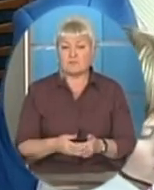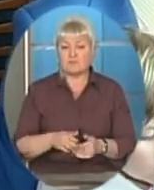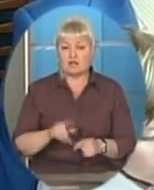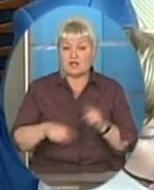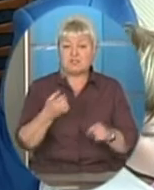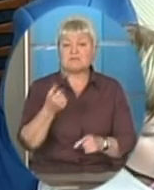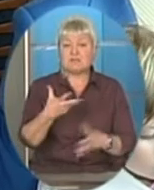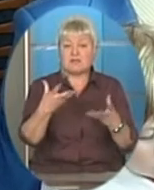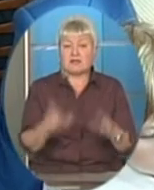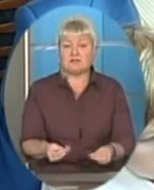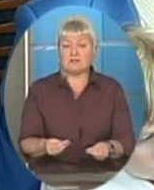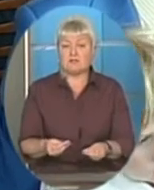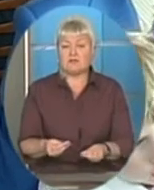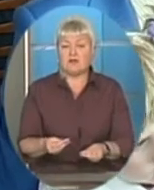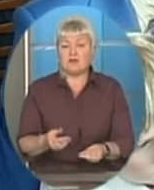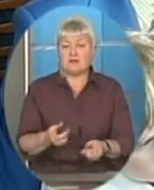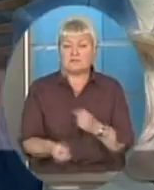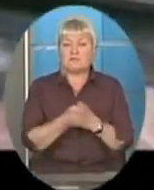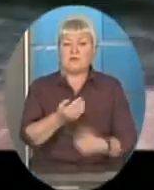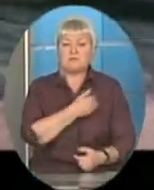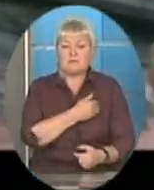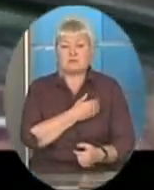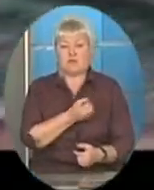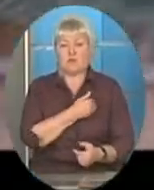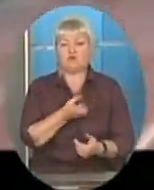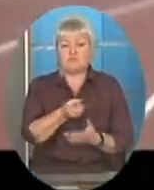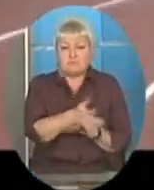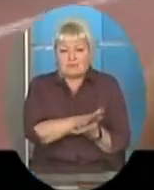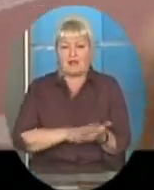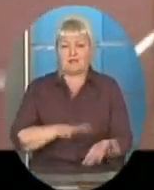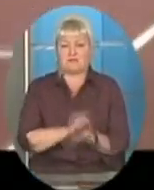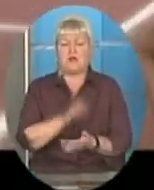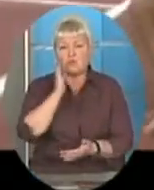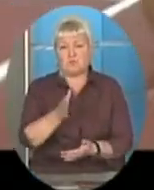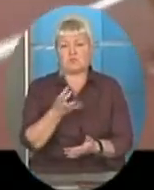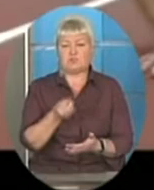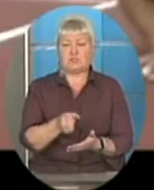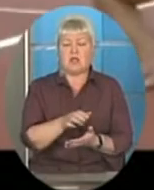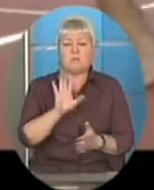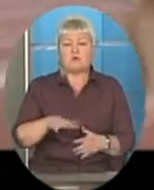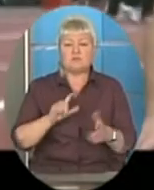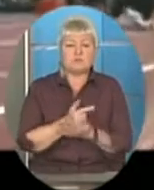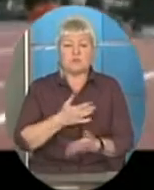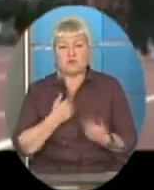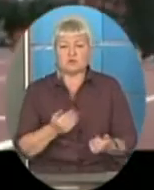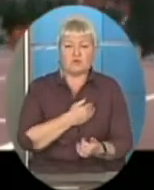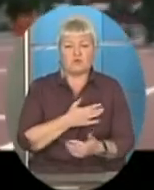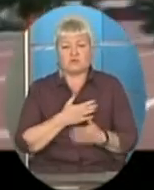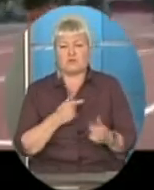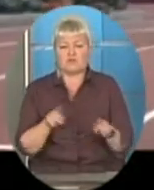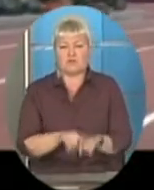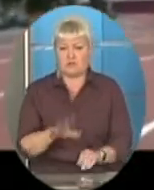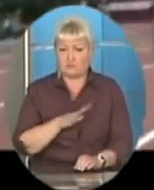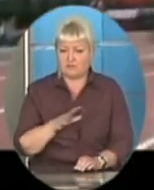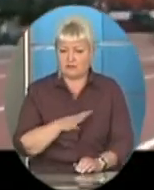днів, з'являється бажання. І хочу далі займатися, і хочу, і буду займатися. І потім знову не хочу, хочу, не хочу. І так і буває.